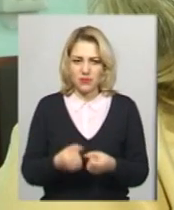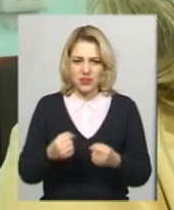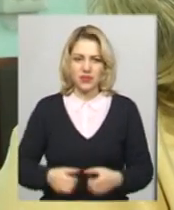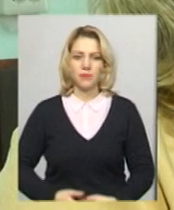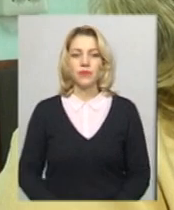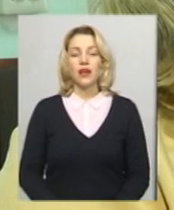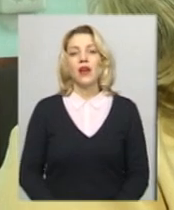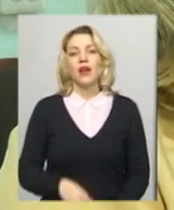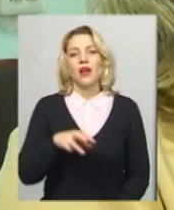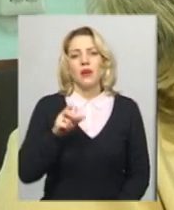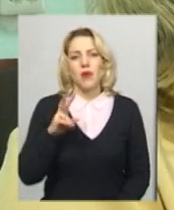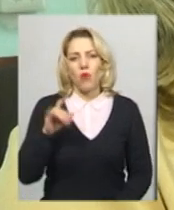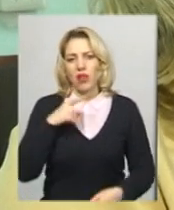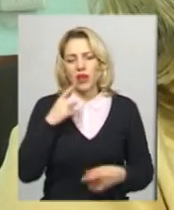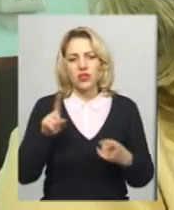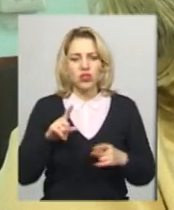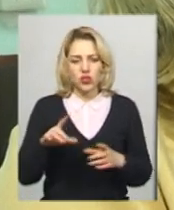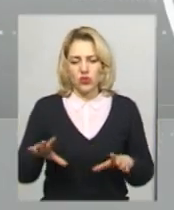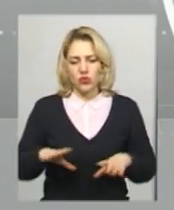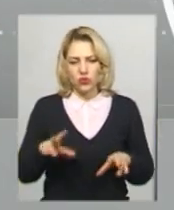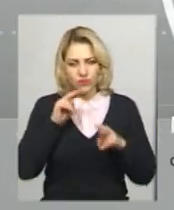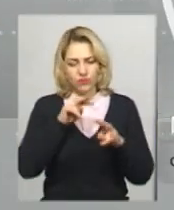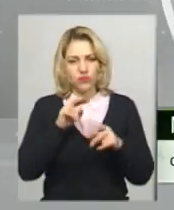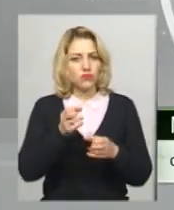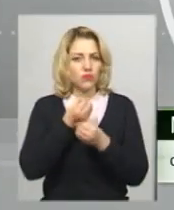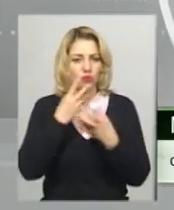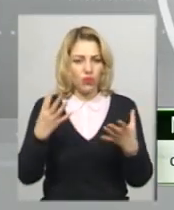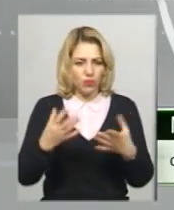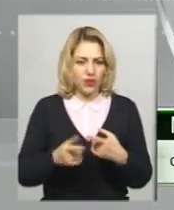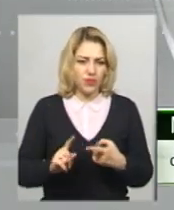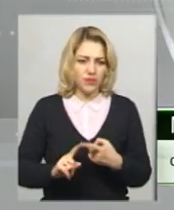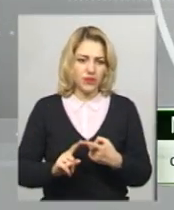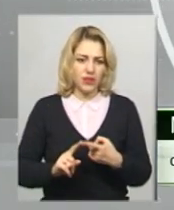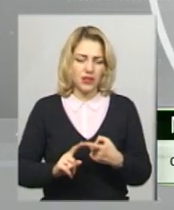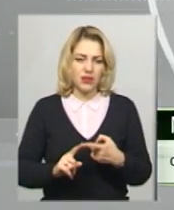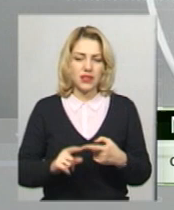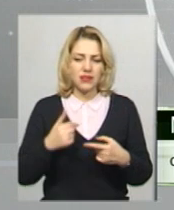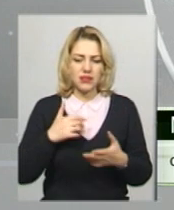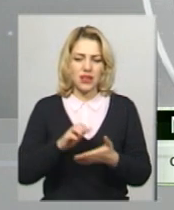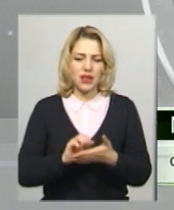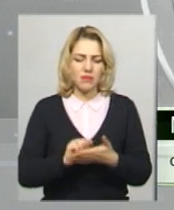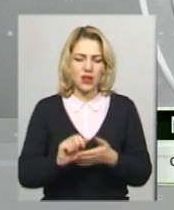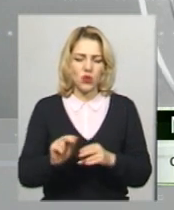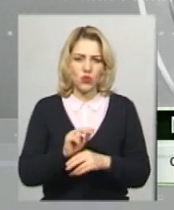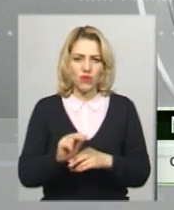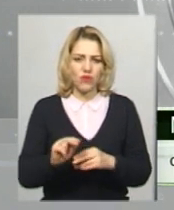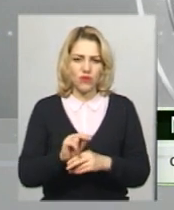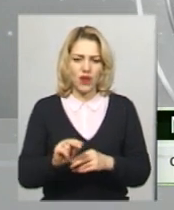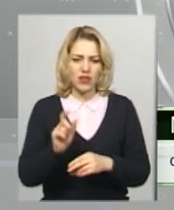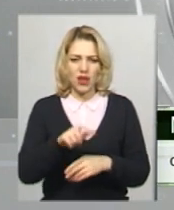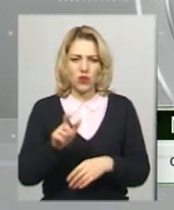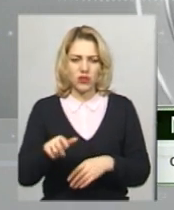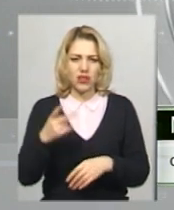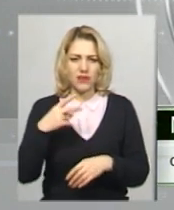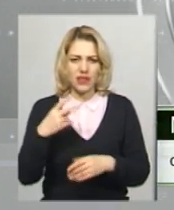Микола Раджковський каже, доглядає за кіньми добре. Я займаюся лікуванням людей, 20 методик